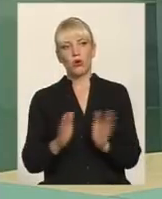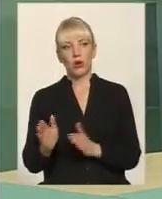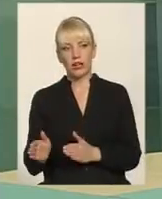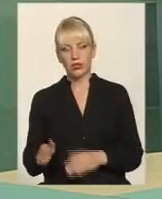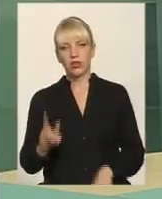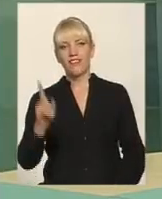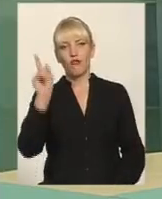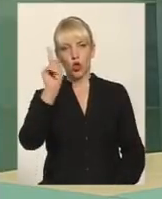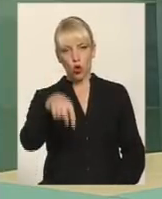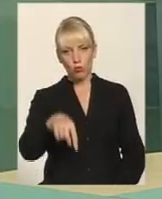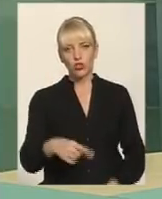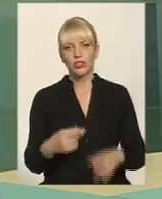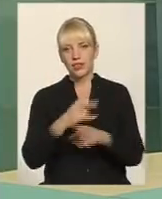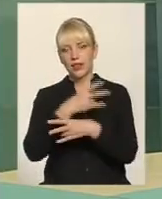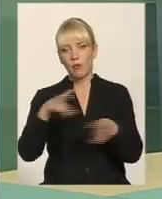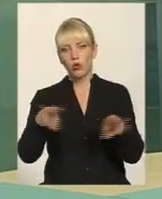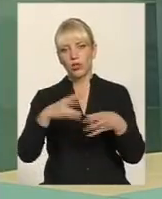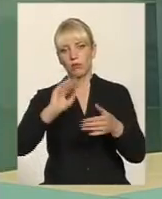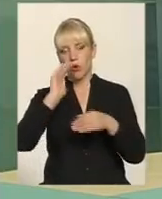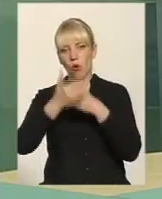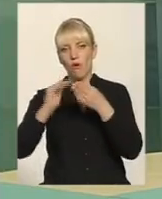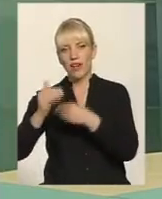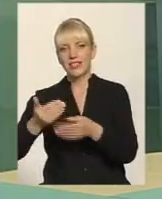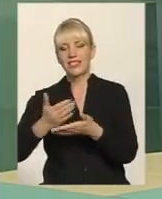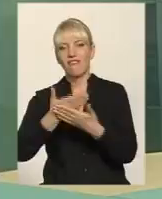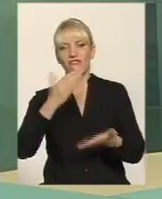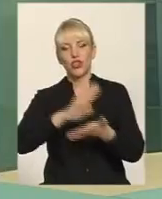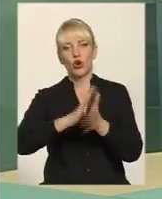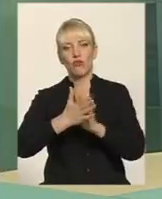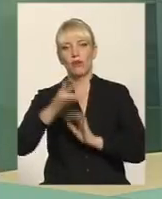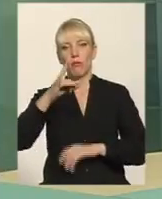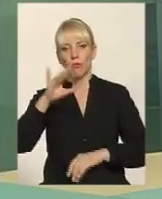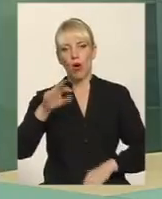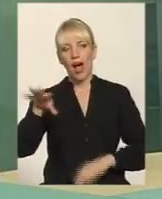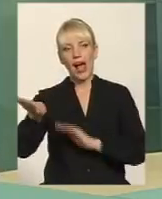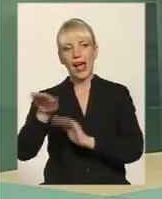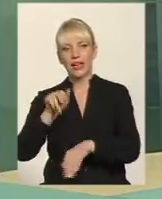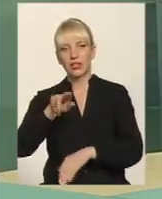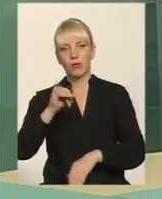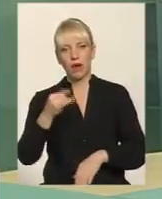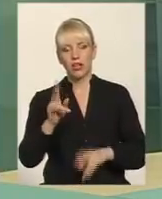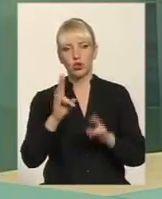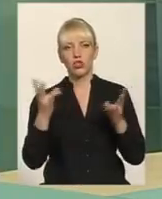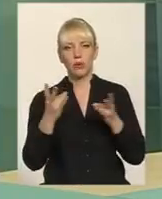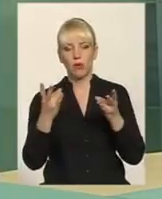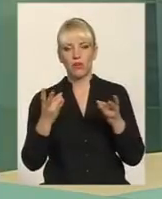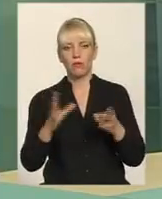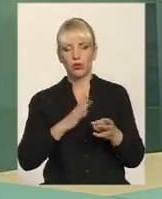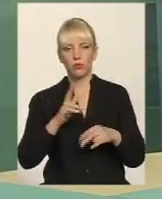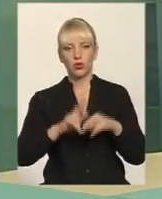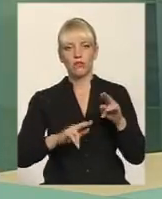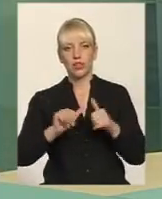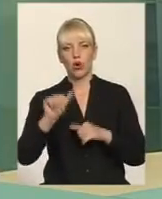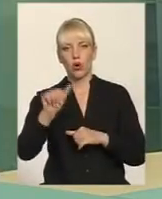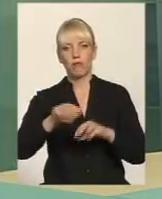І в тому числі не треба ховатися від договорів про оренду паю. Хто що має контролювати, крім Міністерства аграрної політики?